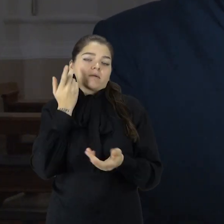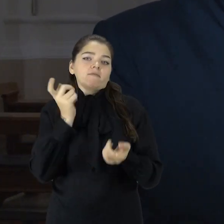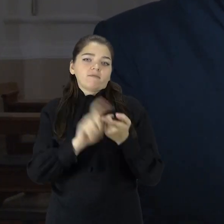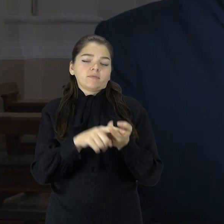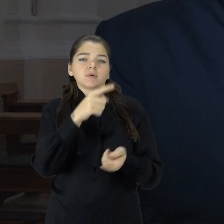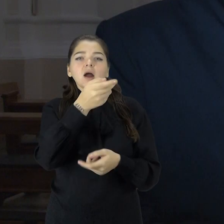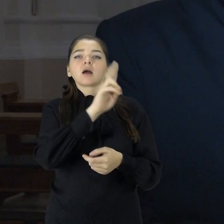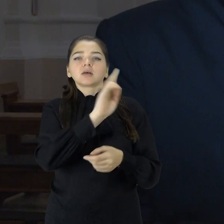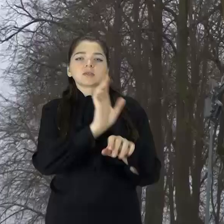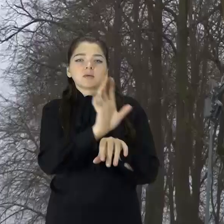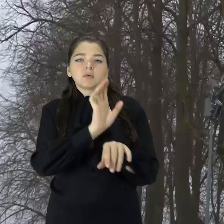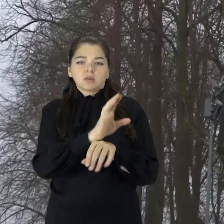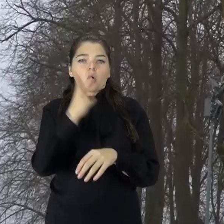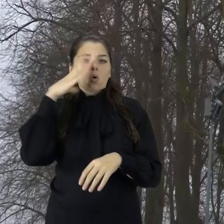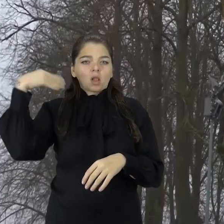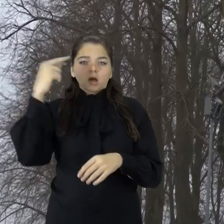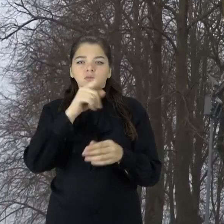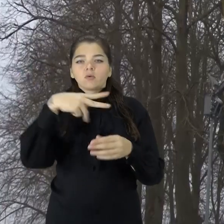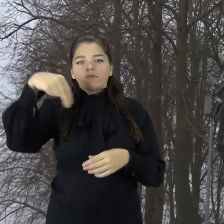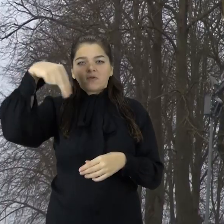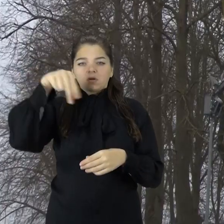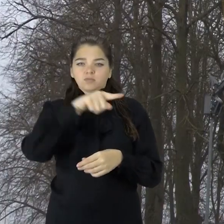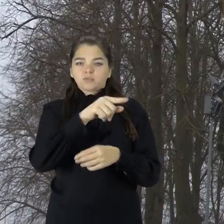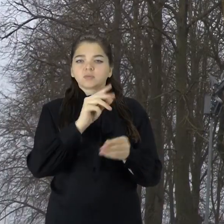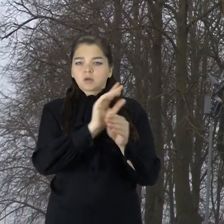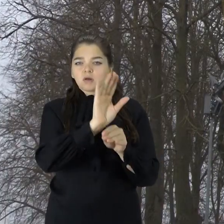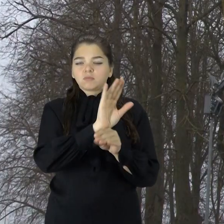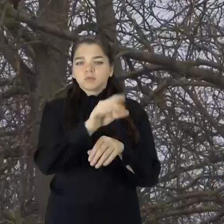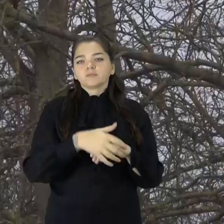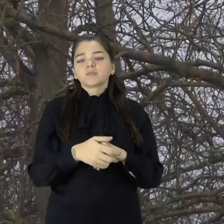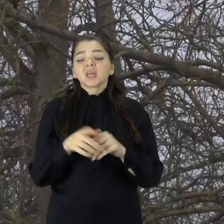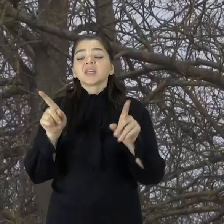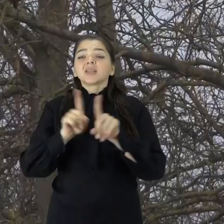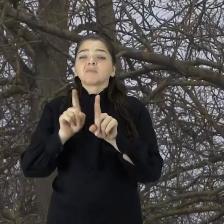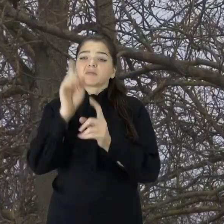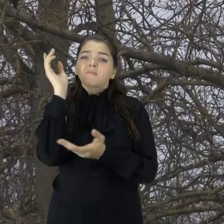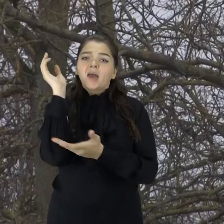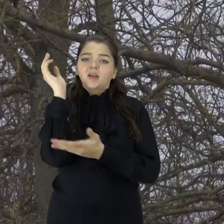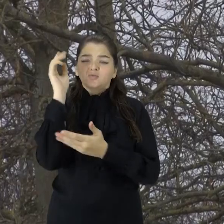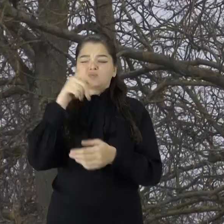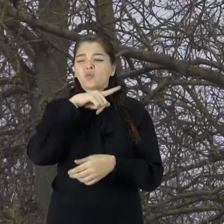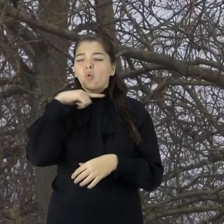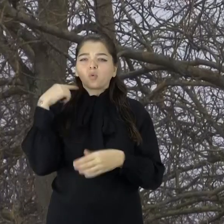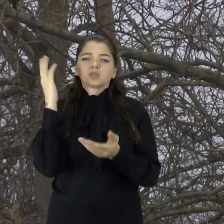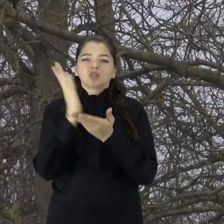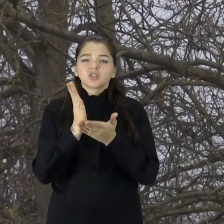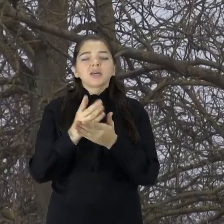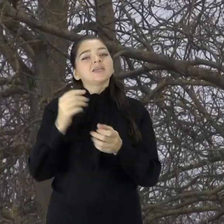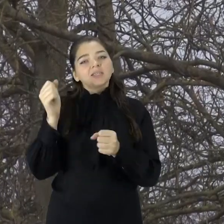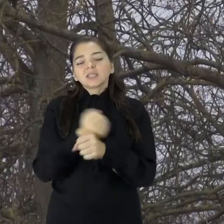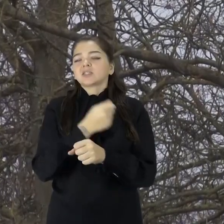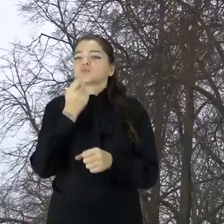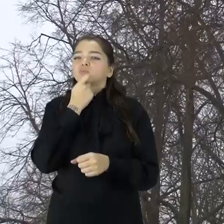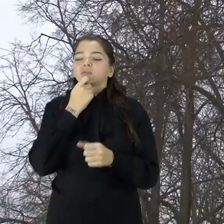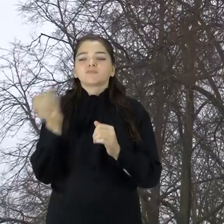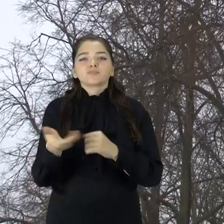gamina šitos varpus Olandijoje. Katedra nuo praėjų jokių slepia medžių lajos. Tikimas į dalį medžių prie katedros nukirsti, tai